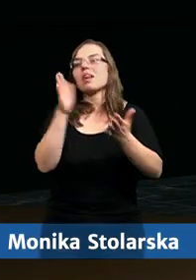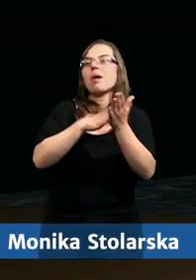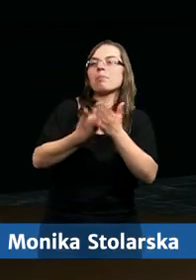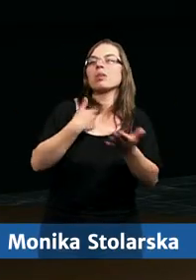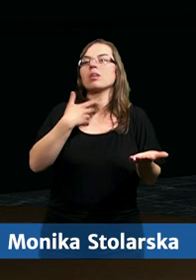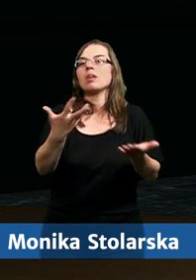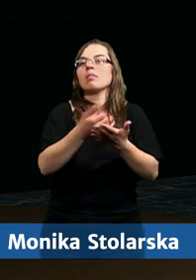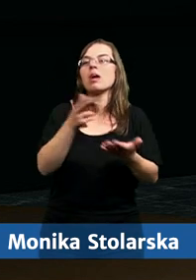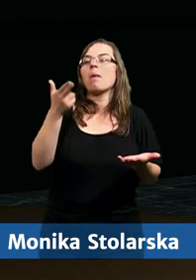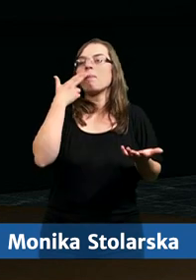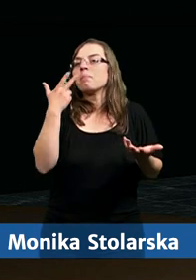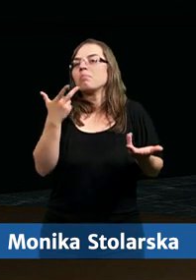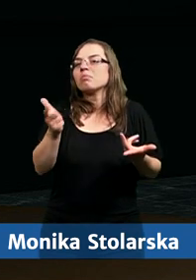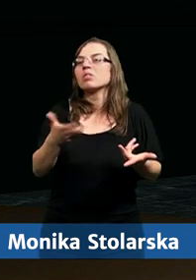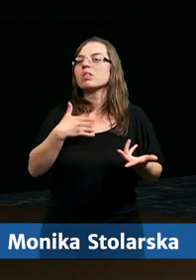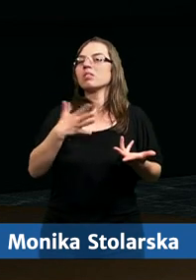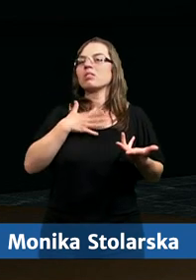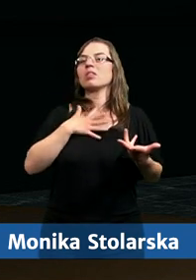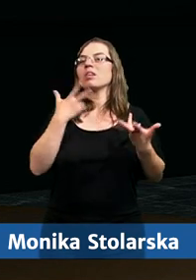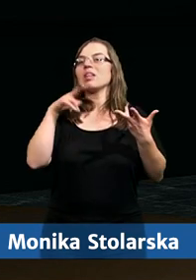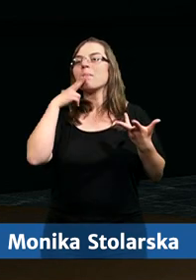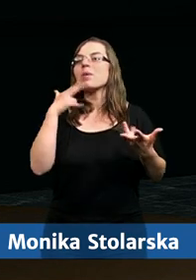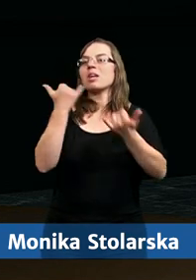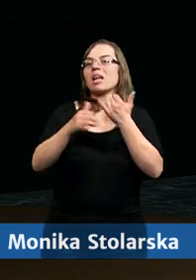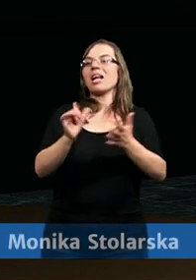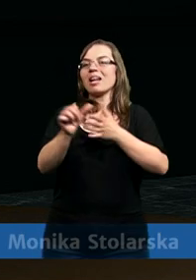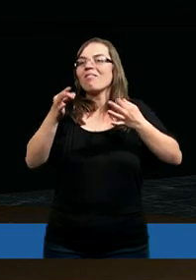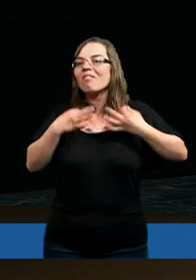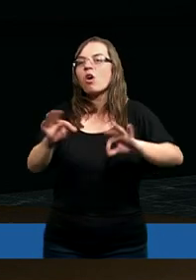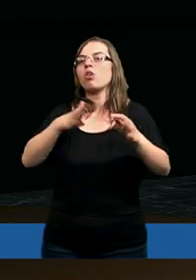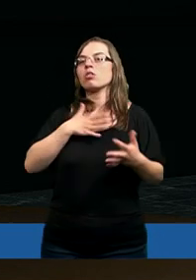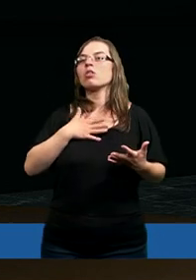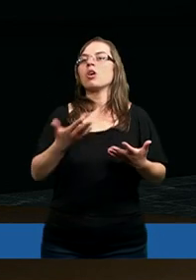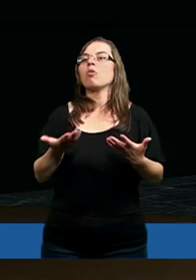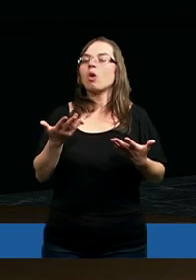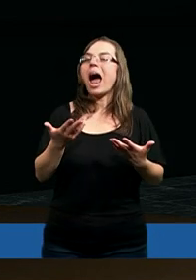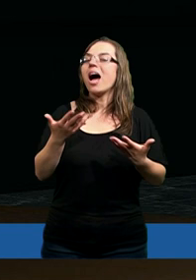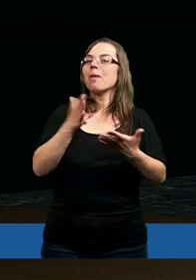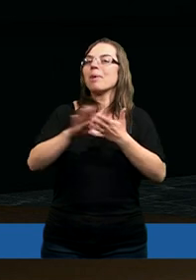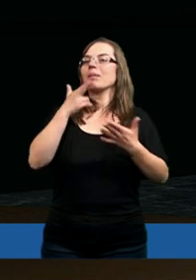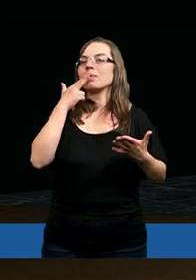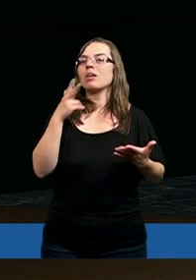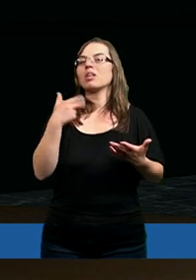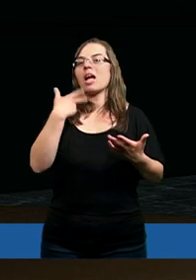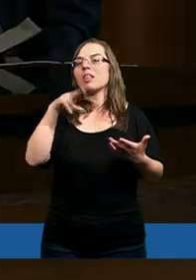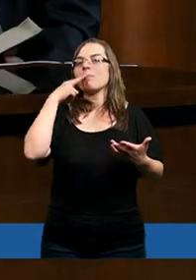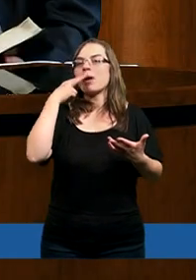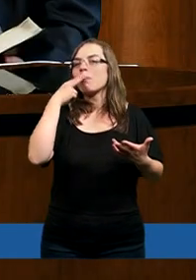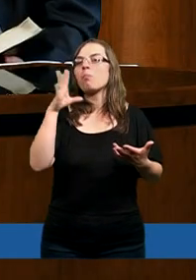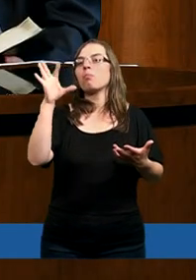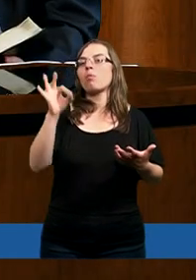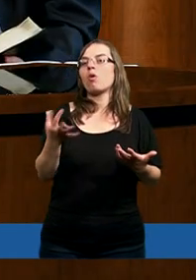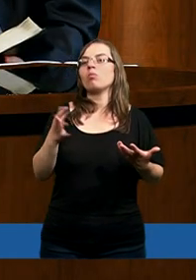przykład, no nie wiem, paliłam papierosy, nie palę. Jestem już uwolniona, jeśli jestem z Jezusem, jeśli poznałam prawdę. Ale nie palę